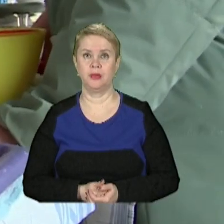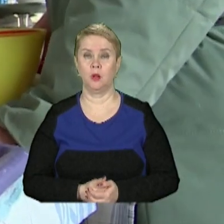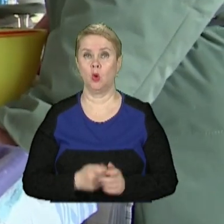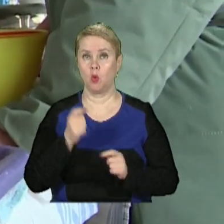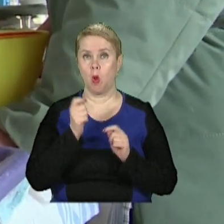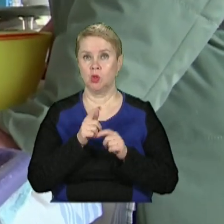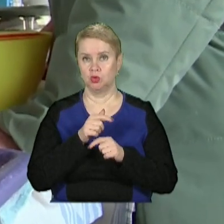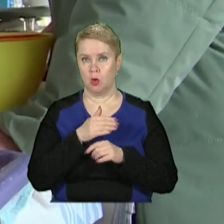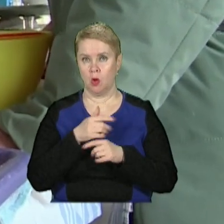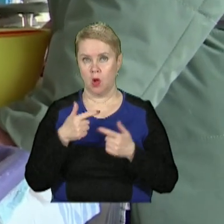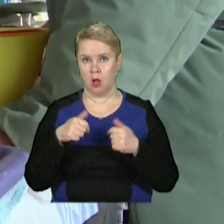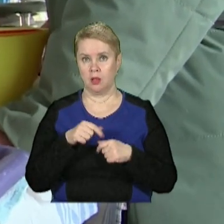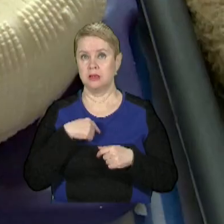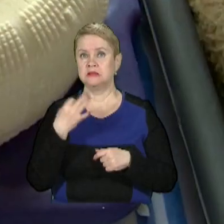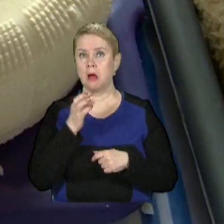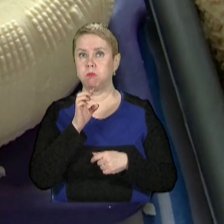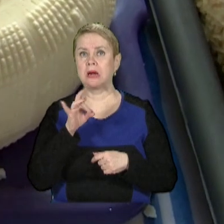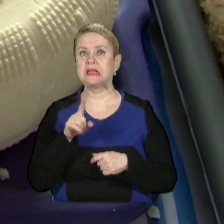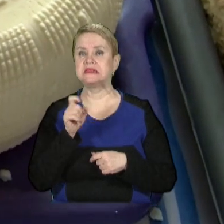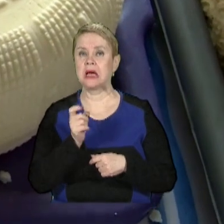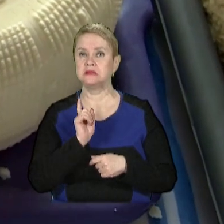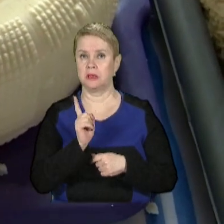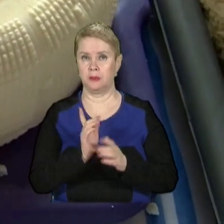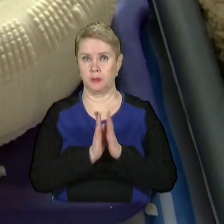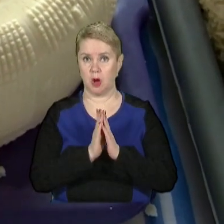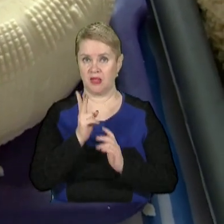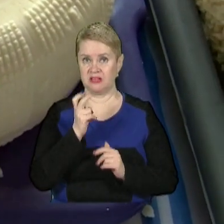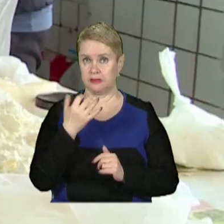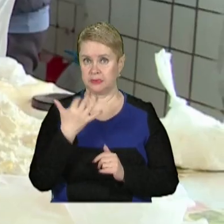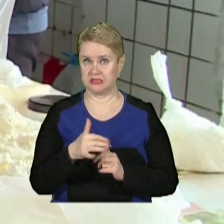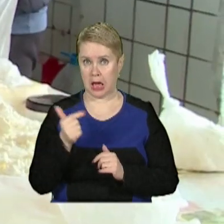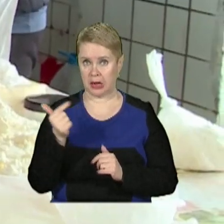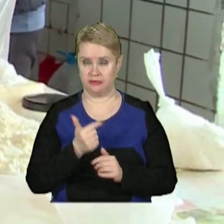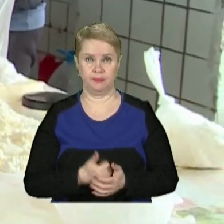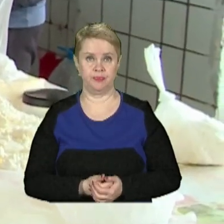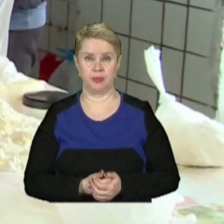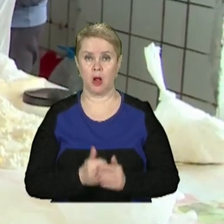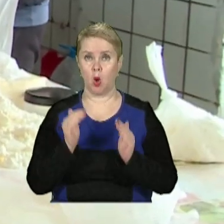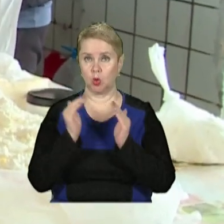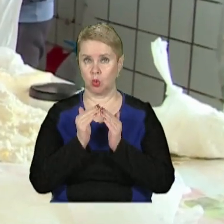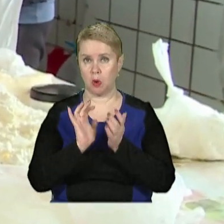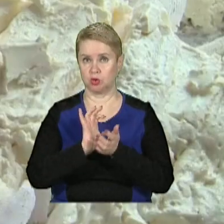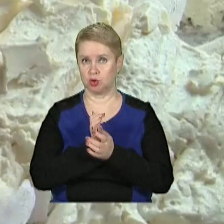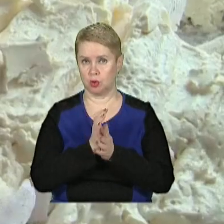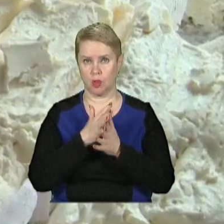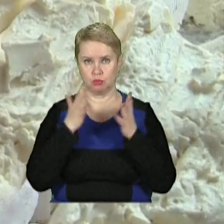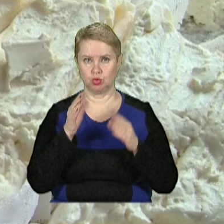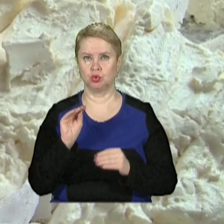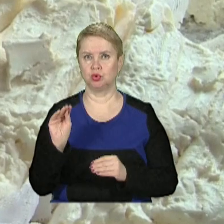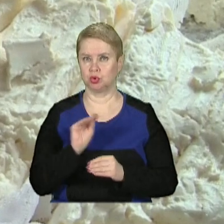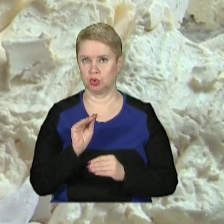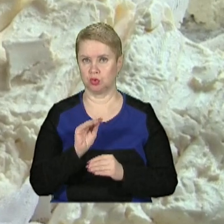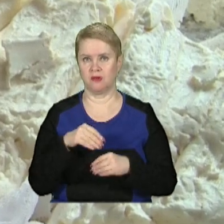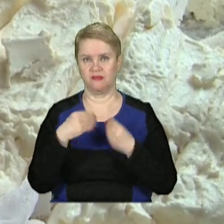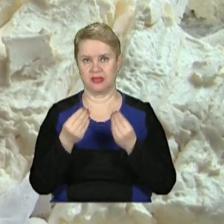молочному відділі нас цікавить бринза. За кілограм просять 250 гривень. А от домашній сир найбільшої жирності